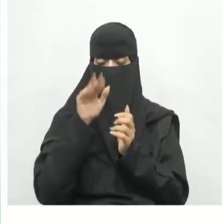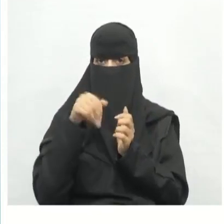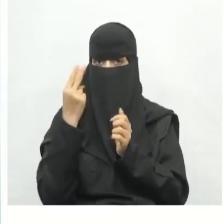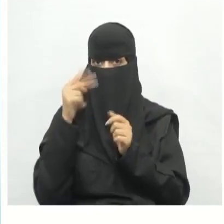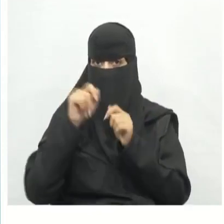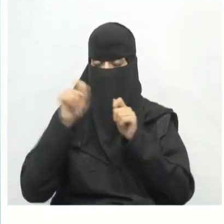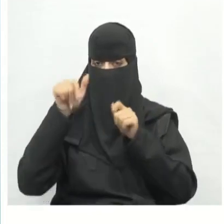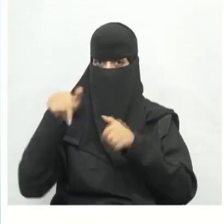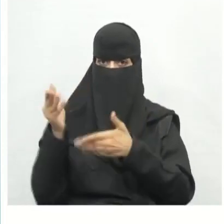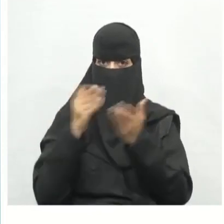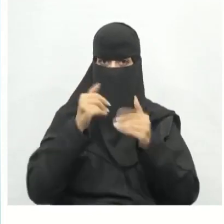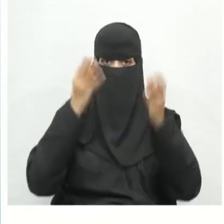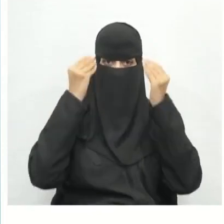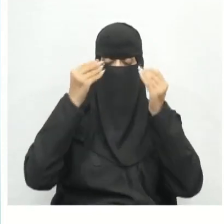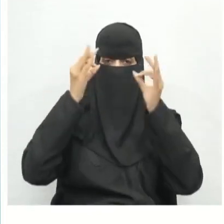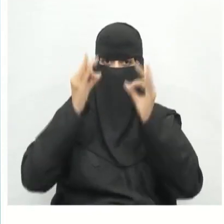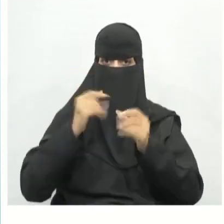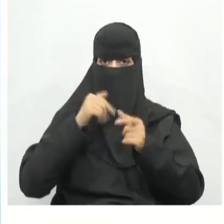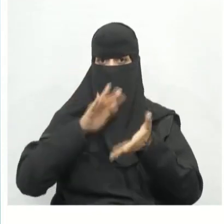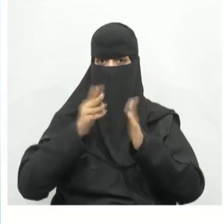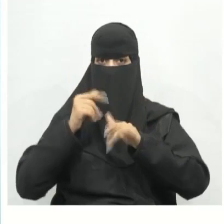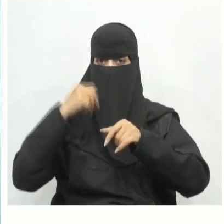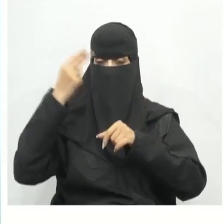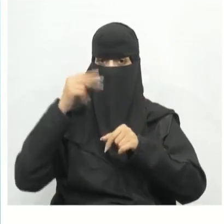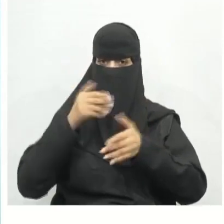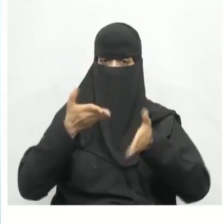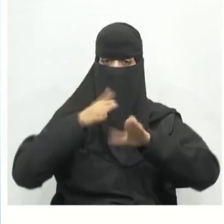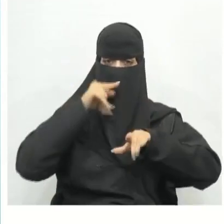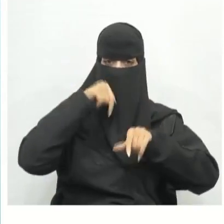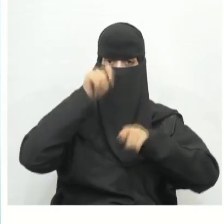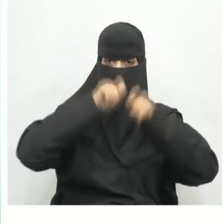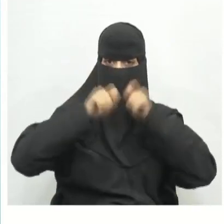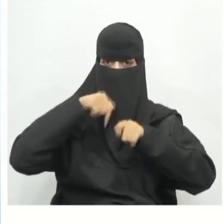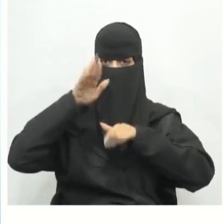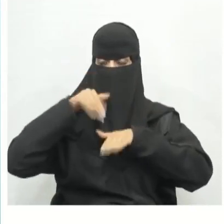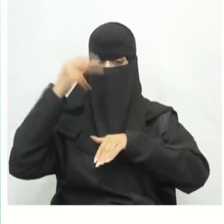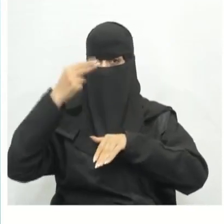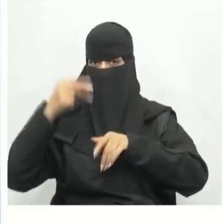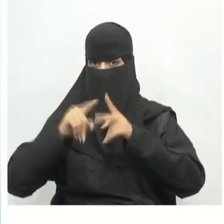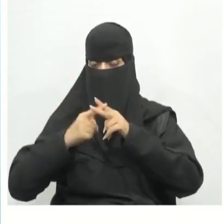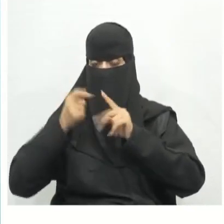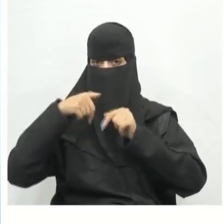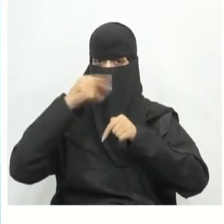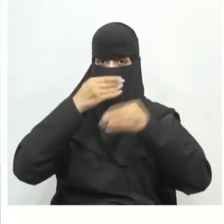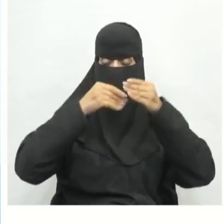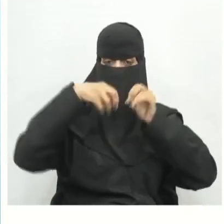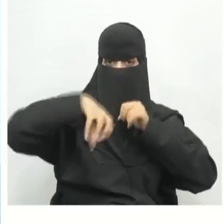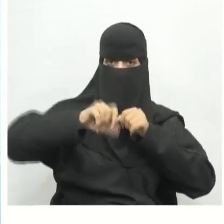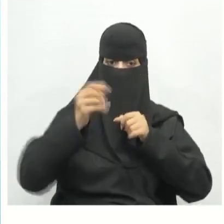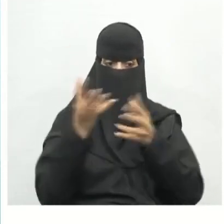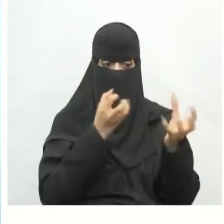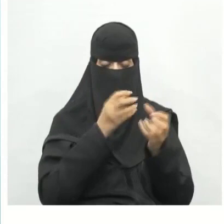الأبعاد تقدم معلومات دقيقة حول التصميم وغالبا ما تستخدم في عملية تصنيع لإنشاء الأجزاء